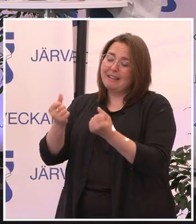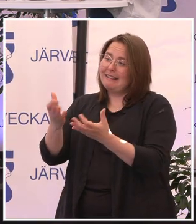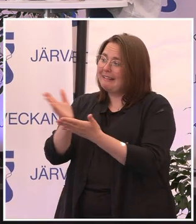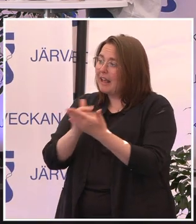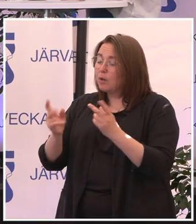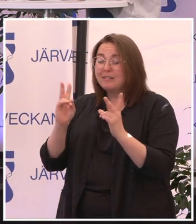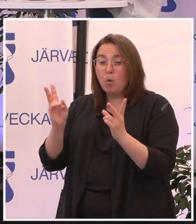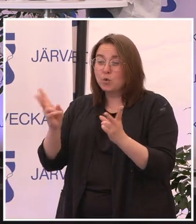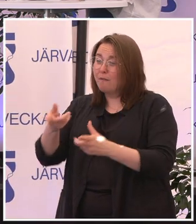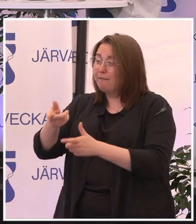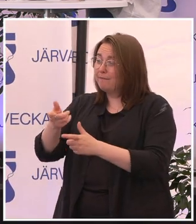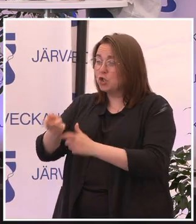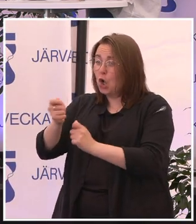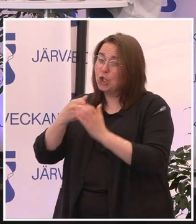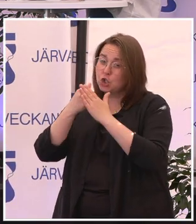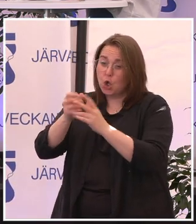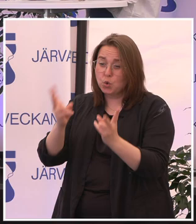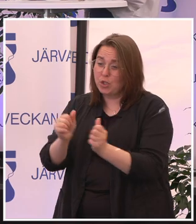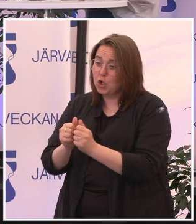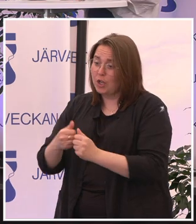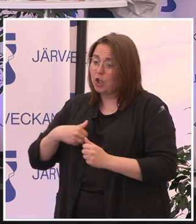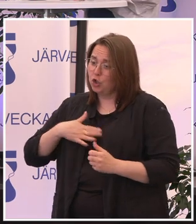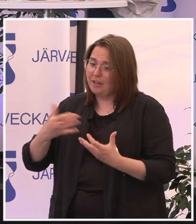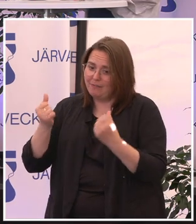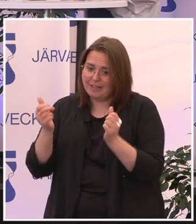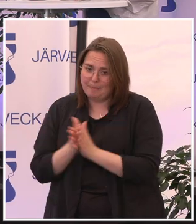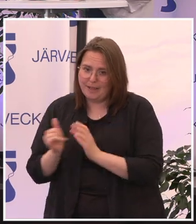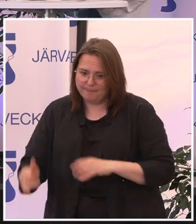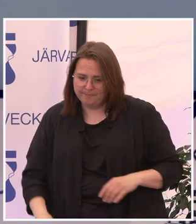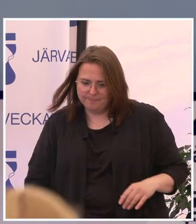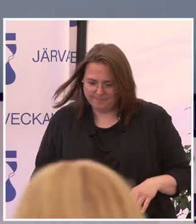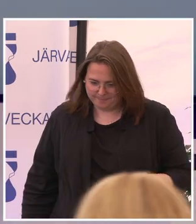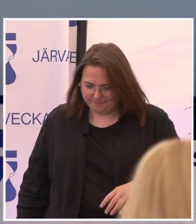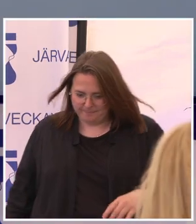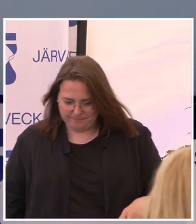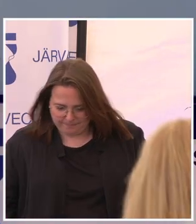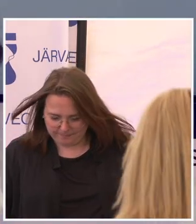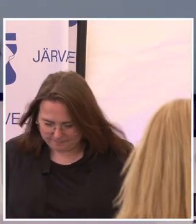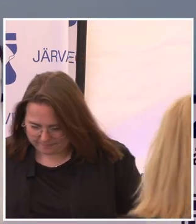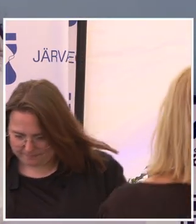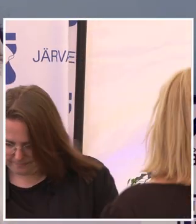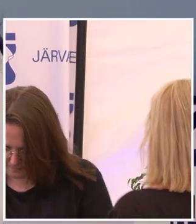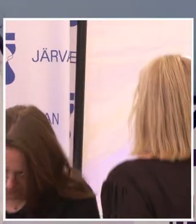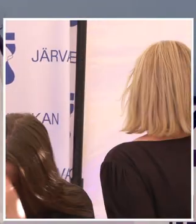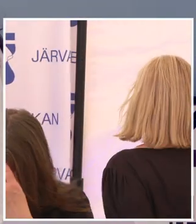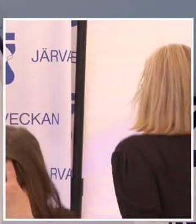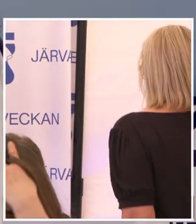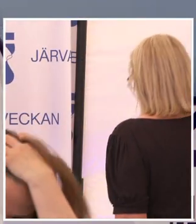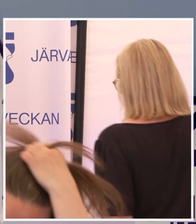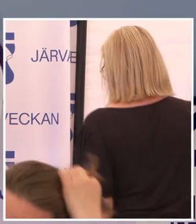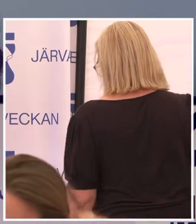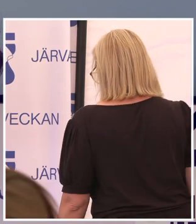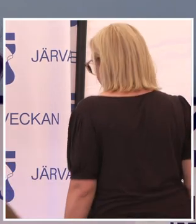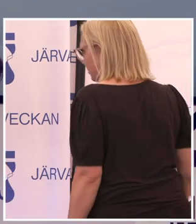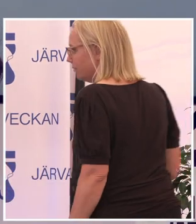försörjningsstöd och sådana saker, kan jag tycka. Det är ju helt... Jag visste faktiskt inte om det. Tack för att du lyfter och belyser just det faktum att